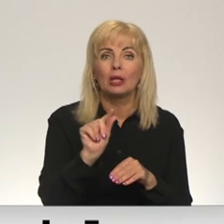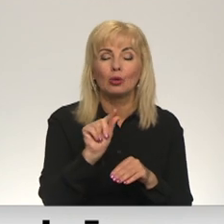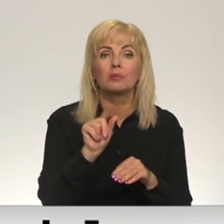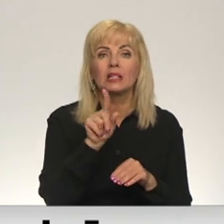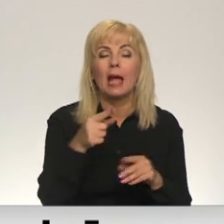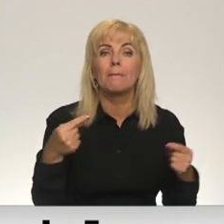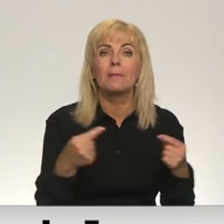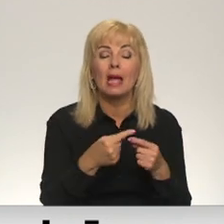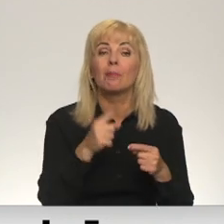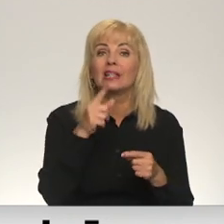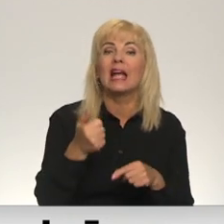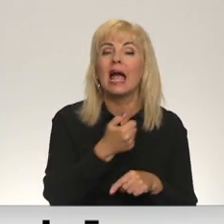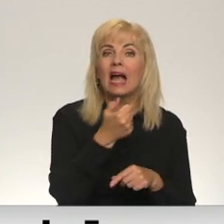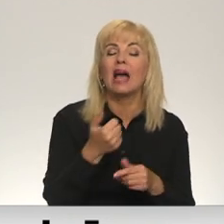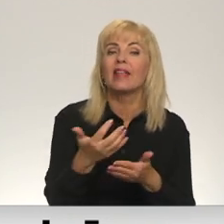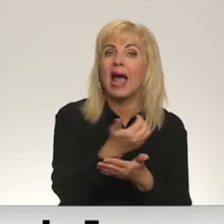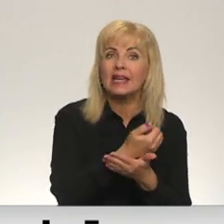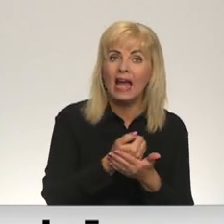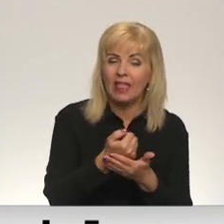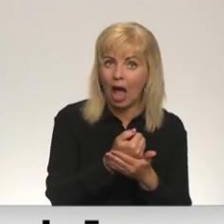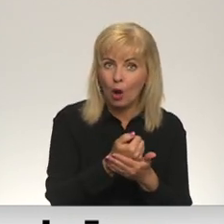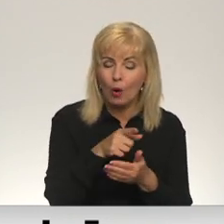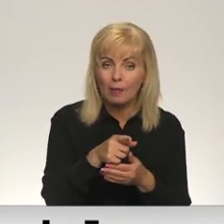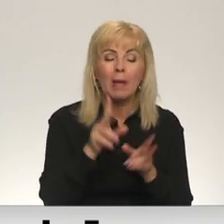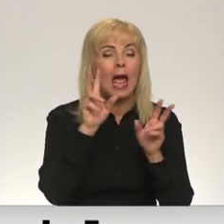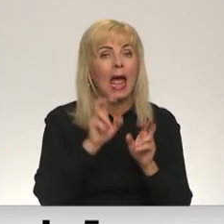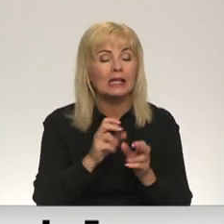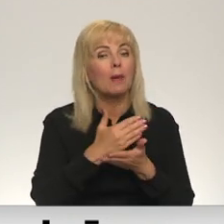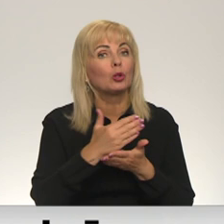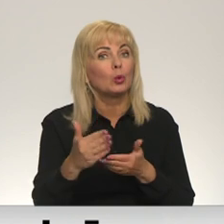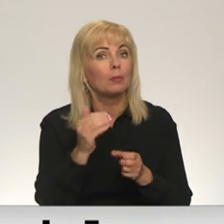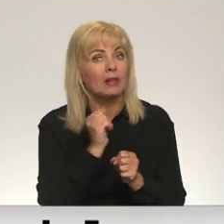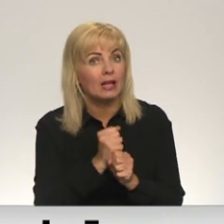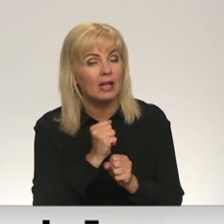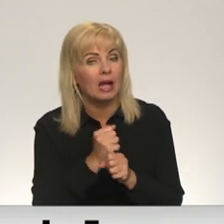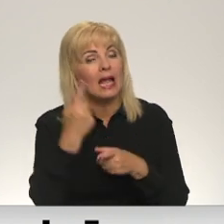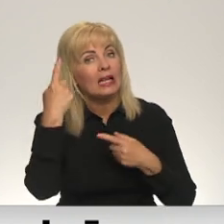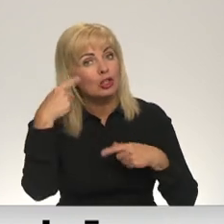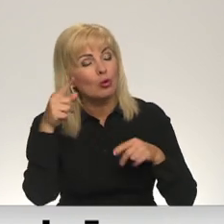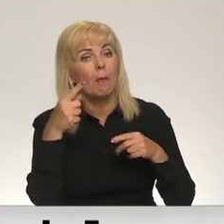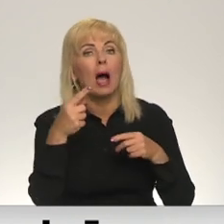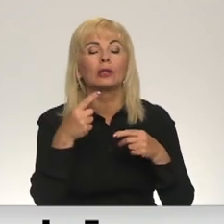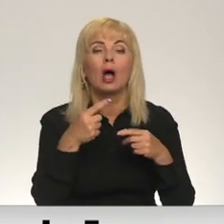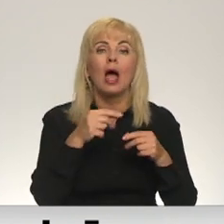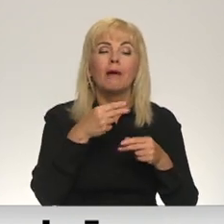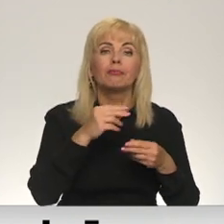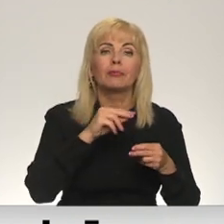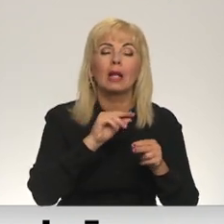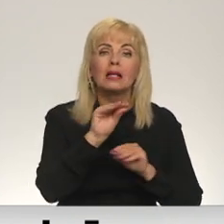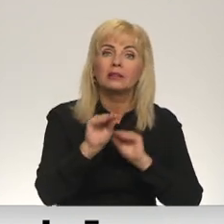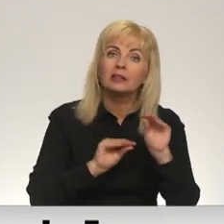ienākumiem. Un pat laban eksperti turpina darbu, turpina modelēt situācijas, kā varētu